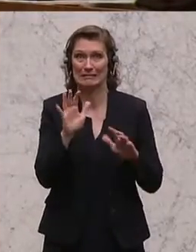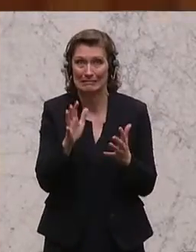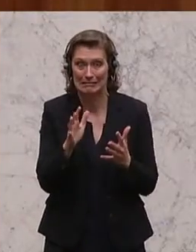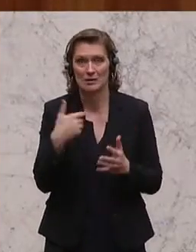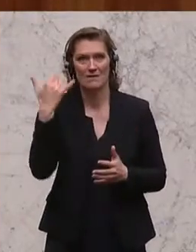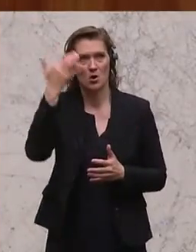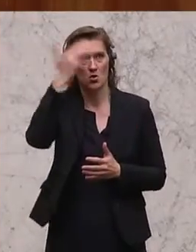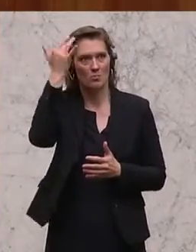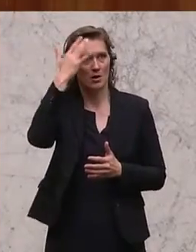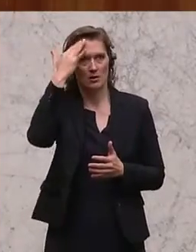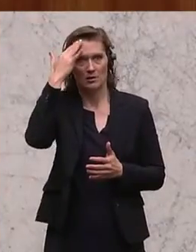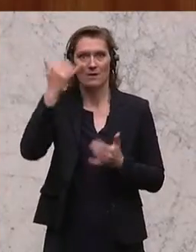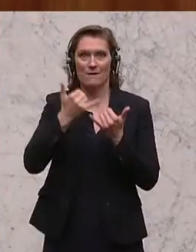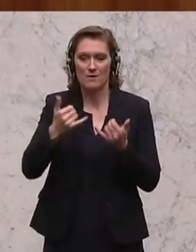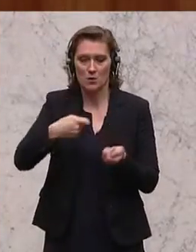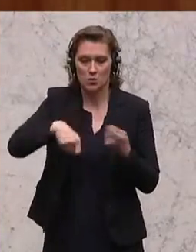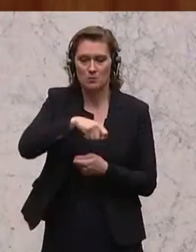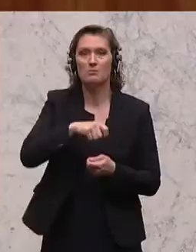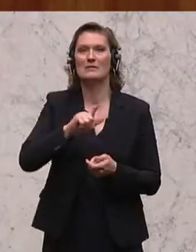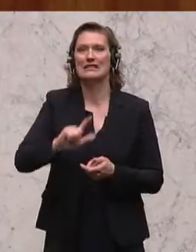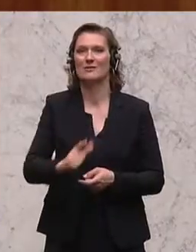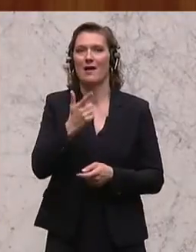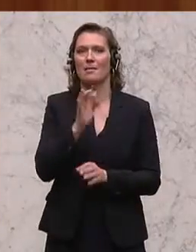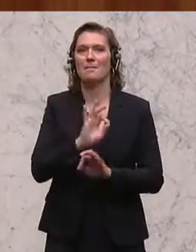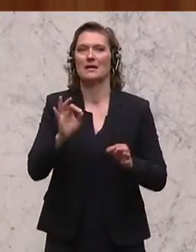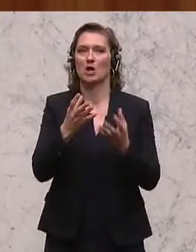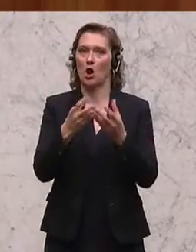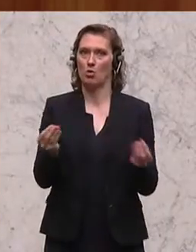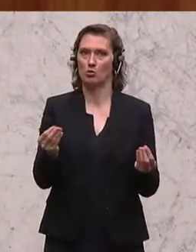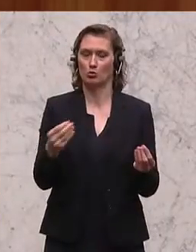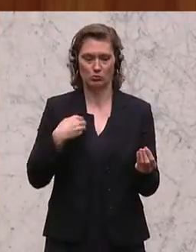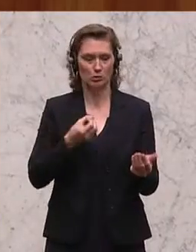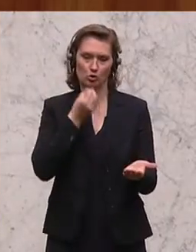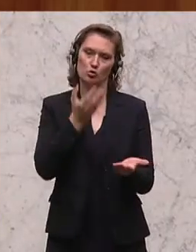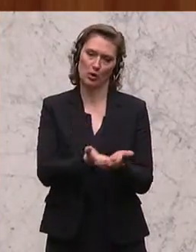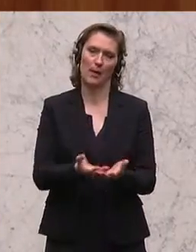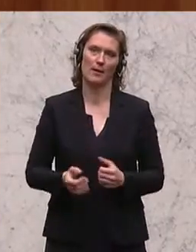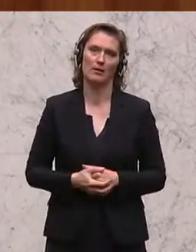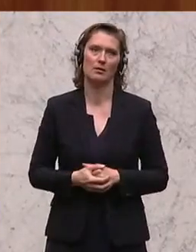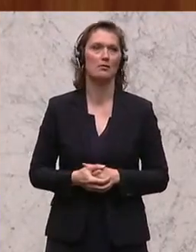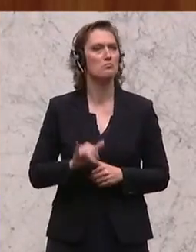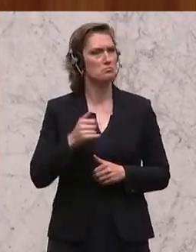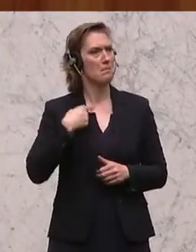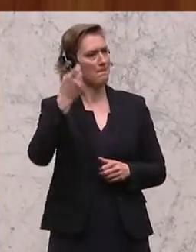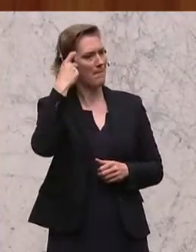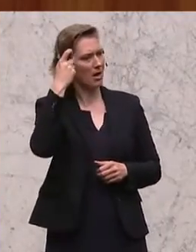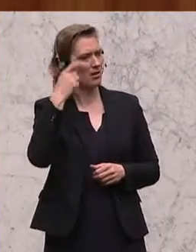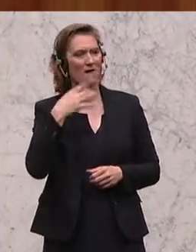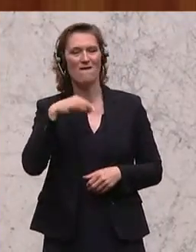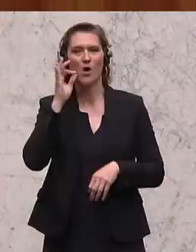war es für uns wichtig zu schauen, was ist eine zweitbeste Lösung. Das sehe ich ganz offen zu. Und ich meine auch, Frau Dr.